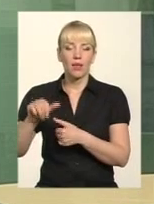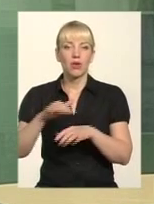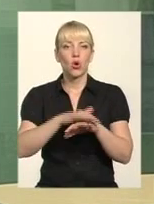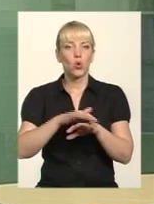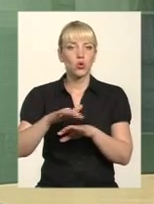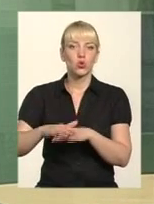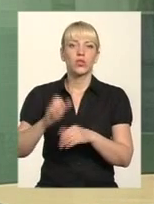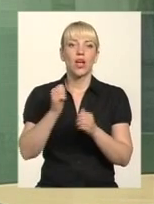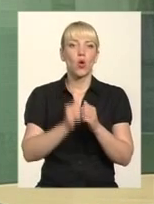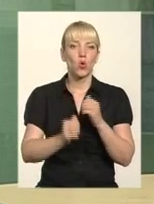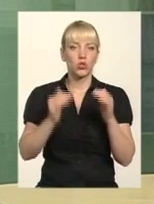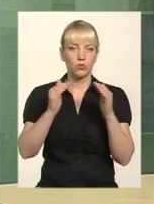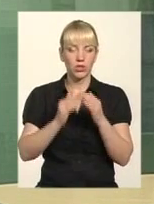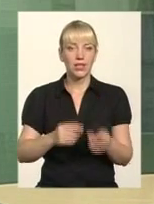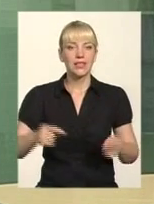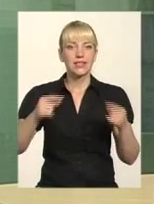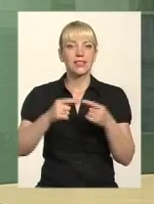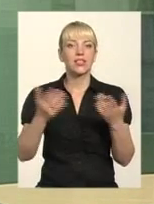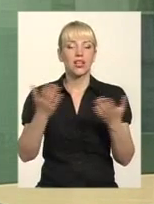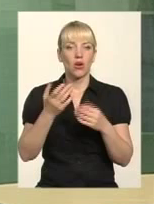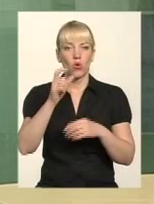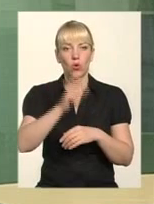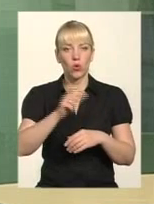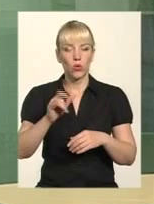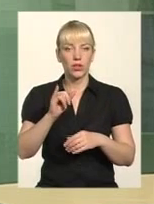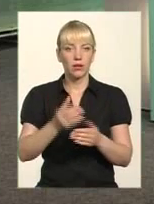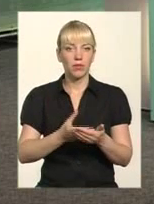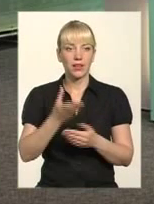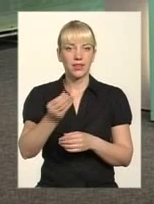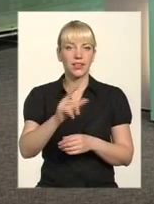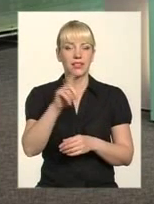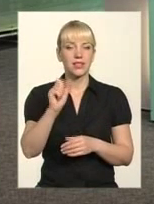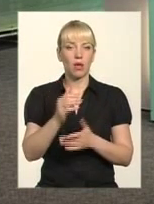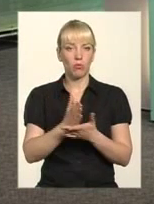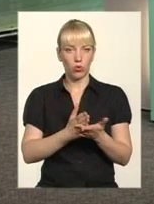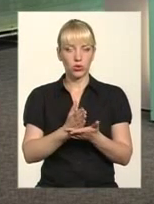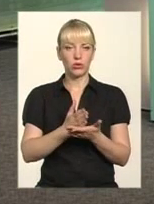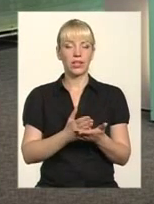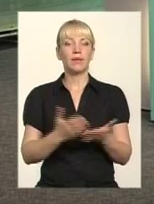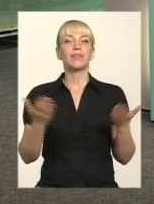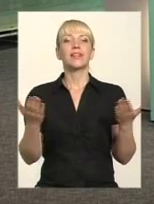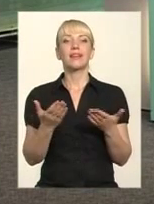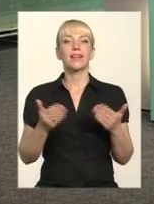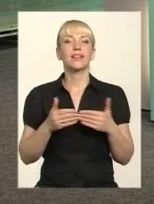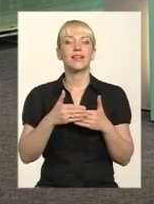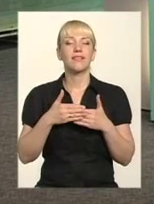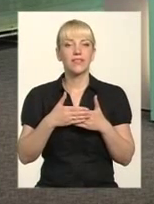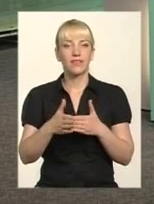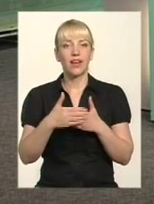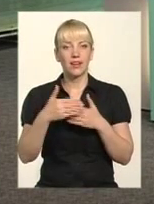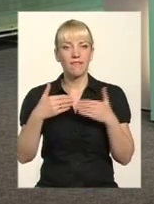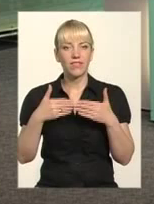будинок, згідно якого люди платили за послуги. Пане Юрію, які двері відчиняє для